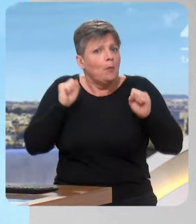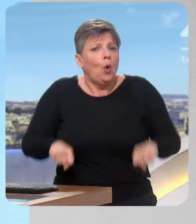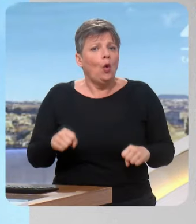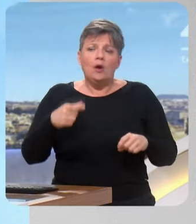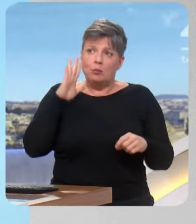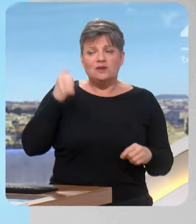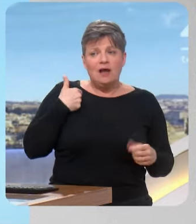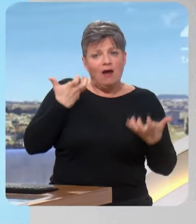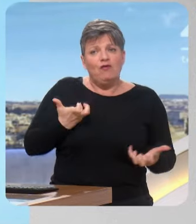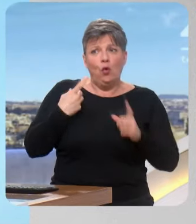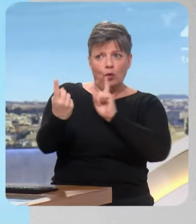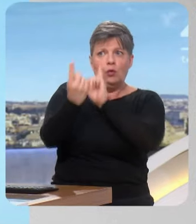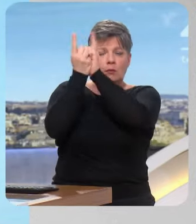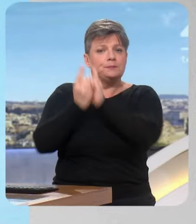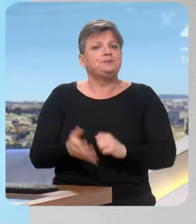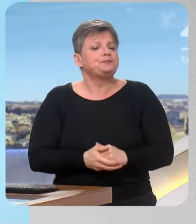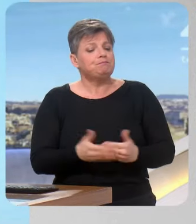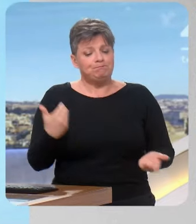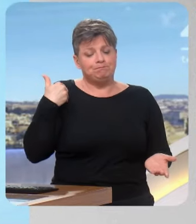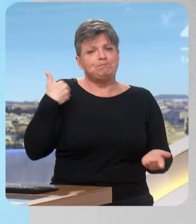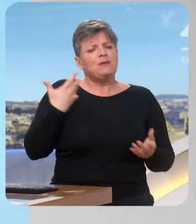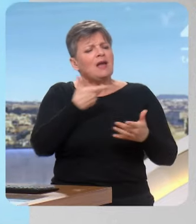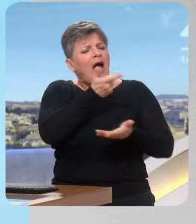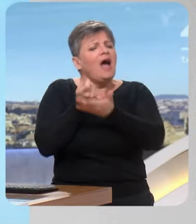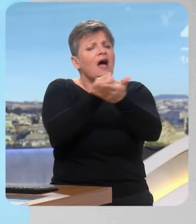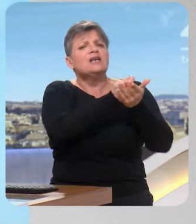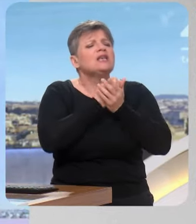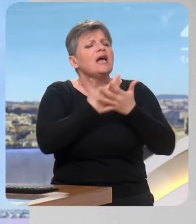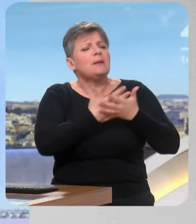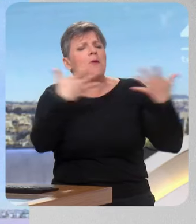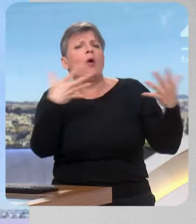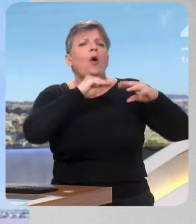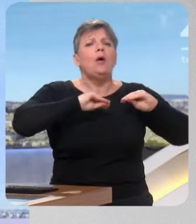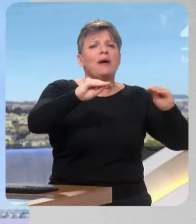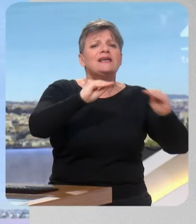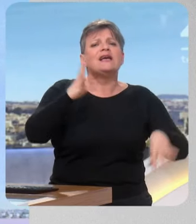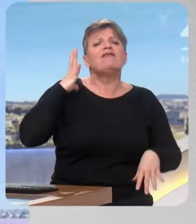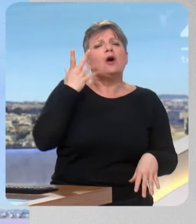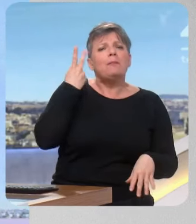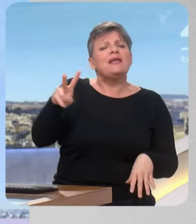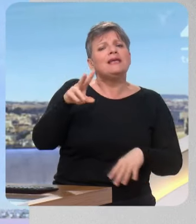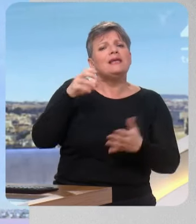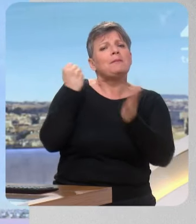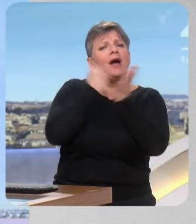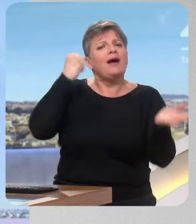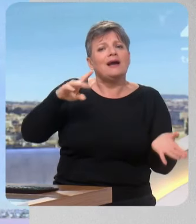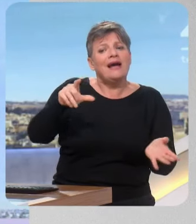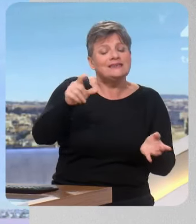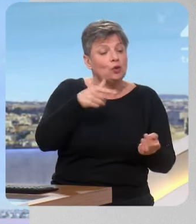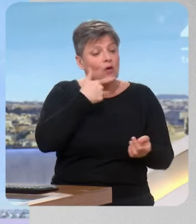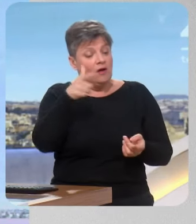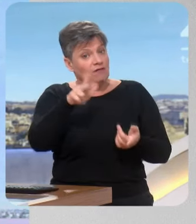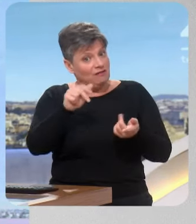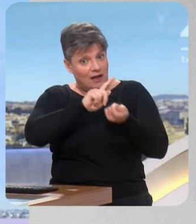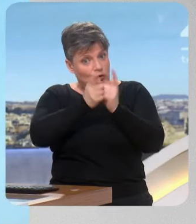évidemment, qu'il va nous recevoir. Vous venez de racheter 257 supermarchés et 37 hypermarchés qui appartenaient jusque-là au groupe Casino. D'abord, est-ce qu'ils vont tous passer sous